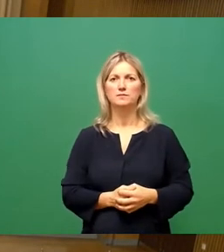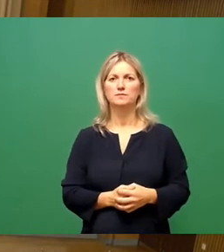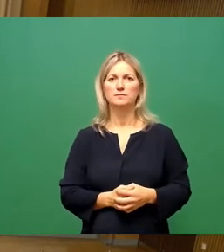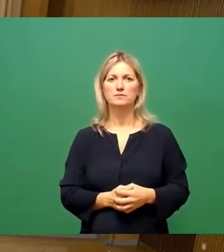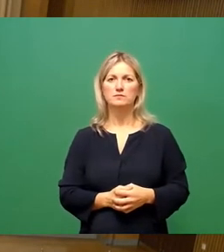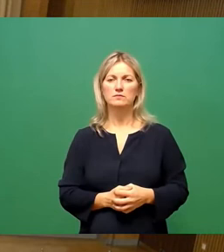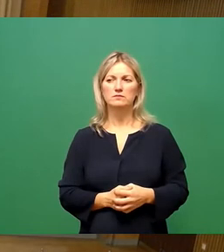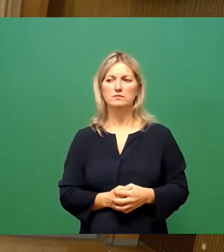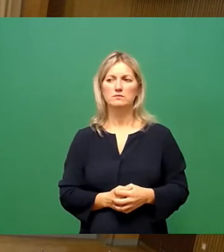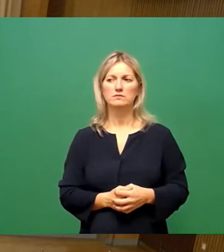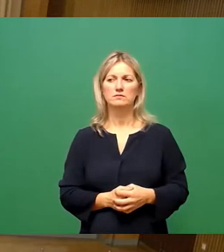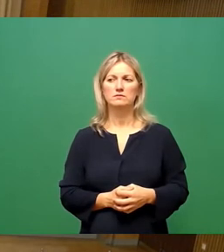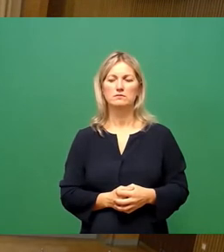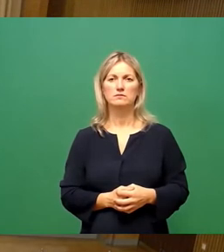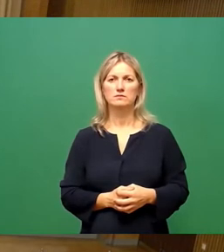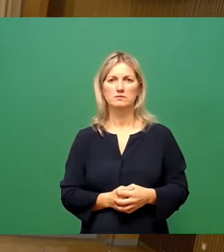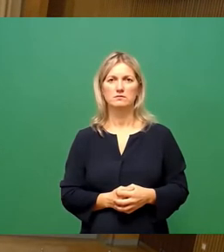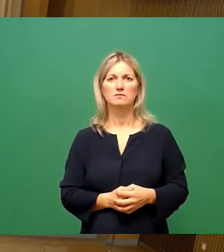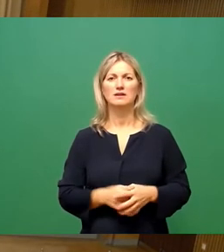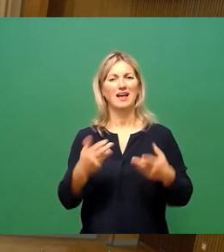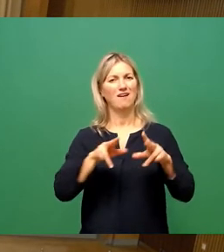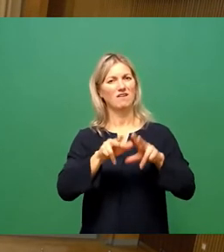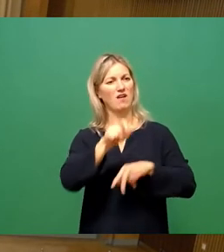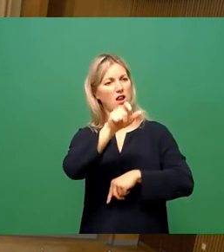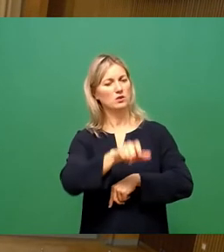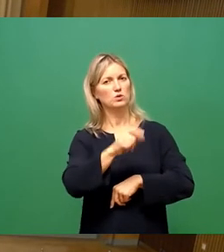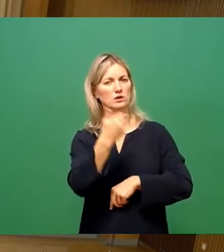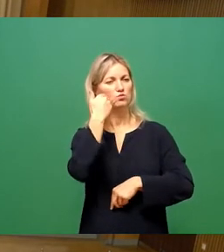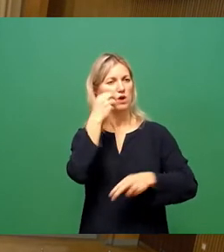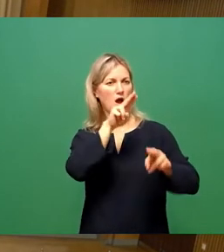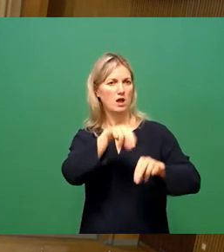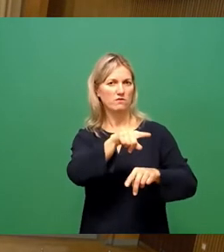Auch hier wird für die Verwaltung Herr Bürgermeister Kühn die Beantwortung übernehmen.